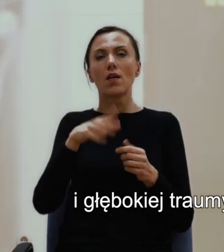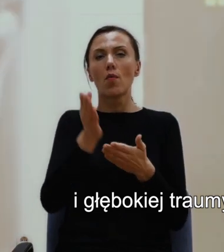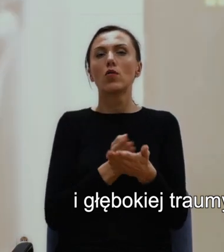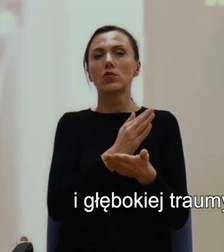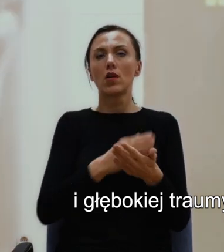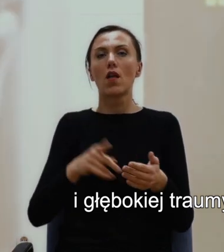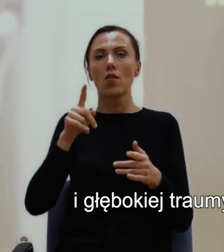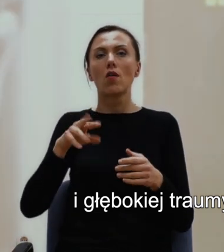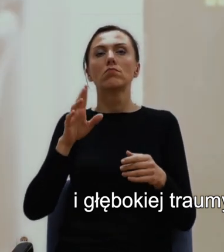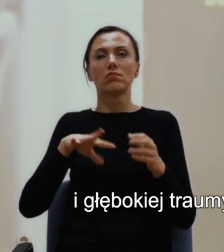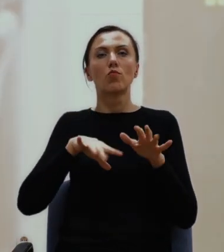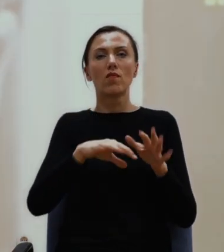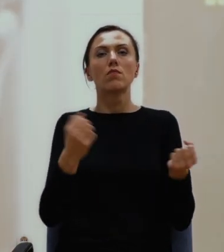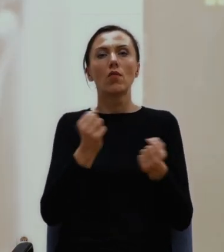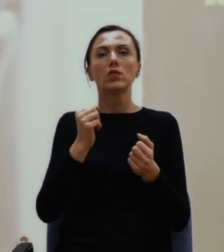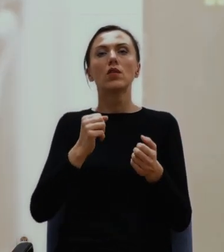południu.